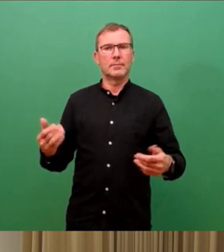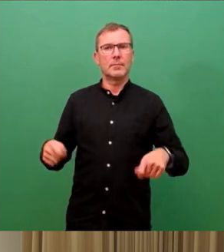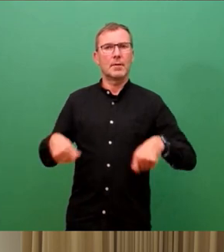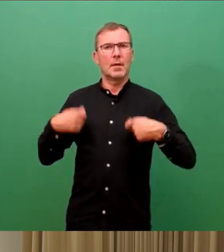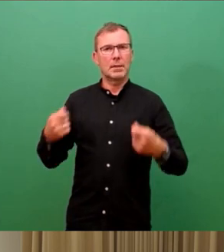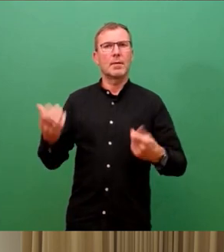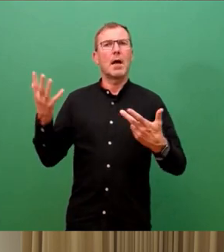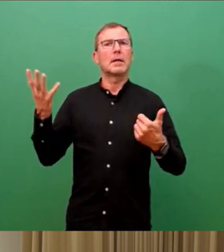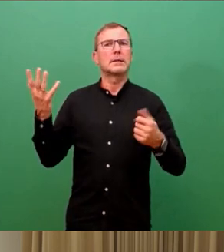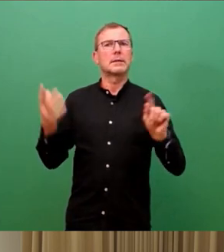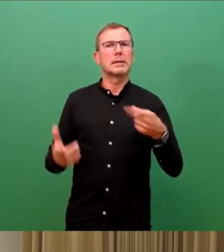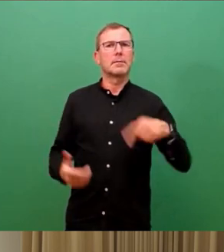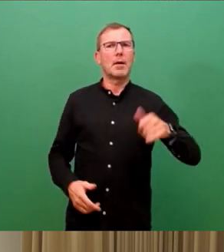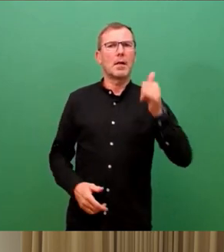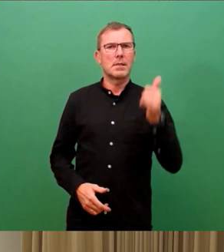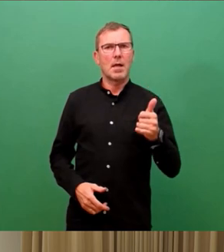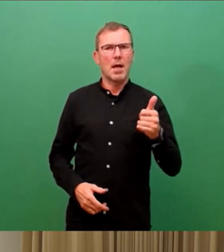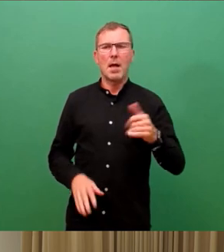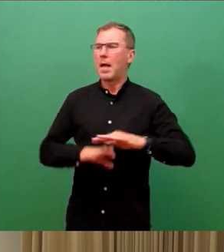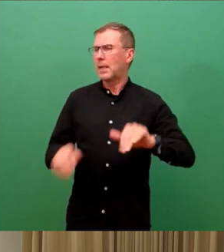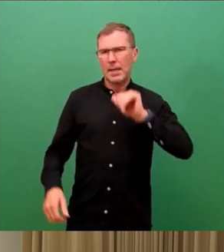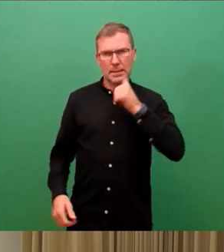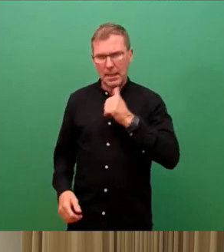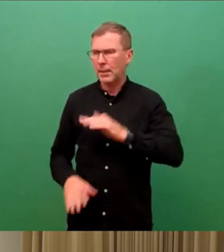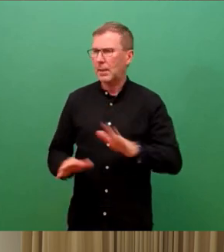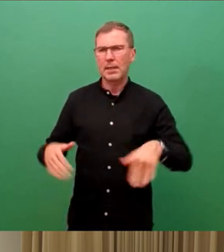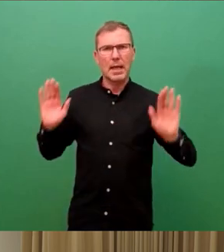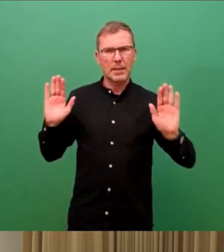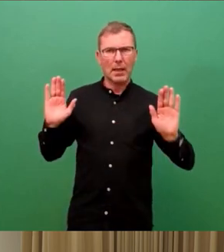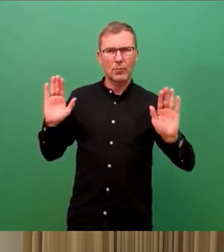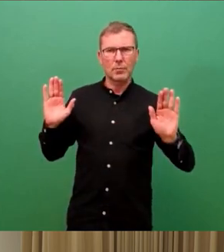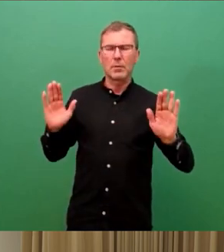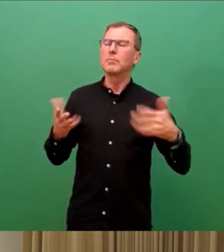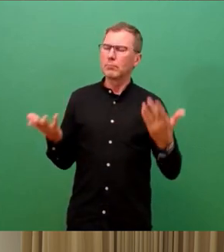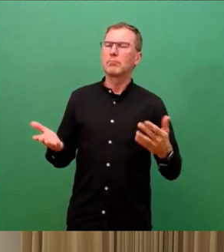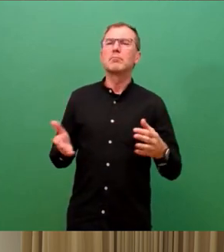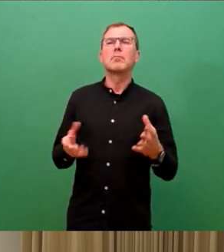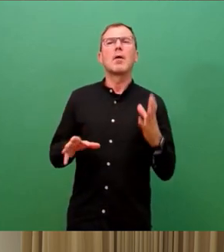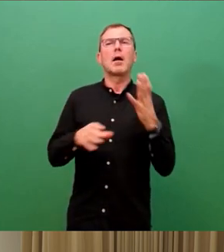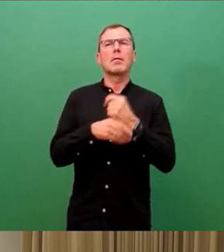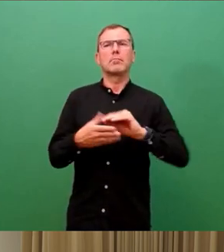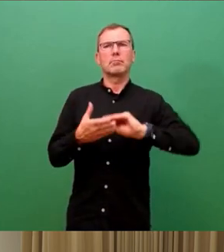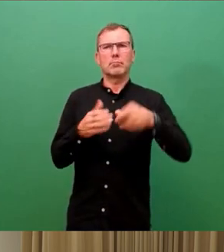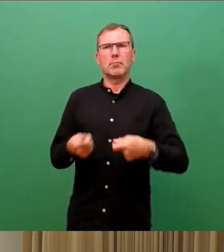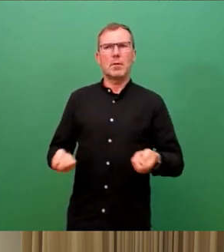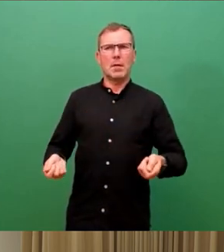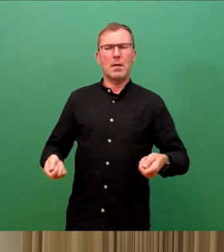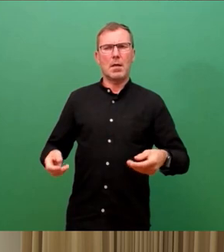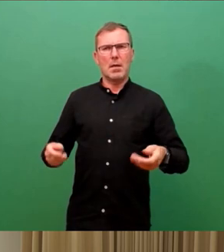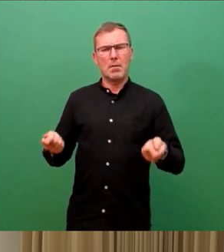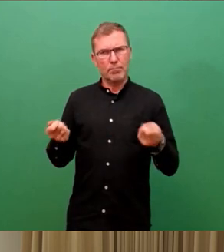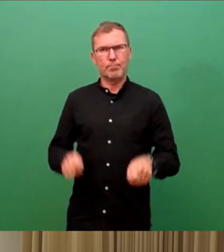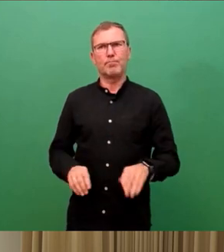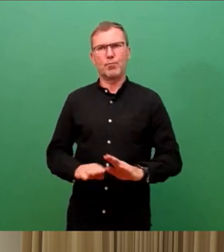68 ja, stimmt, keine Nein, keine Enthaltung, damit wäre das so beschlossen